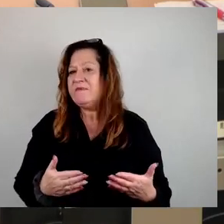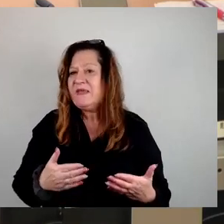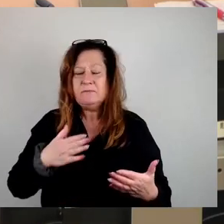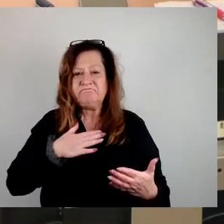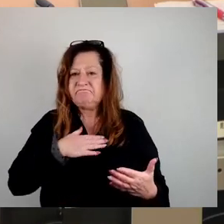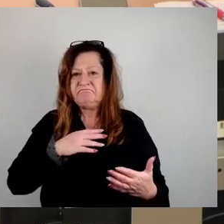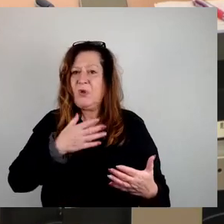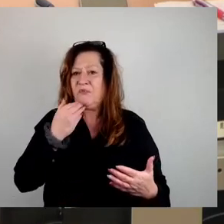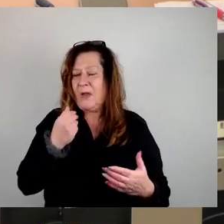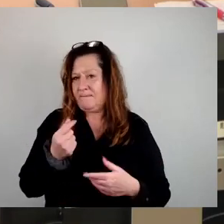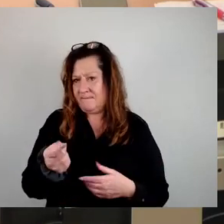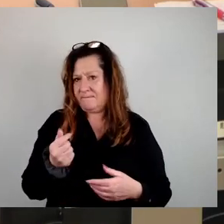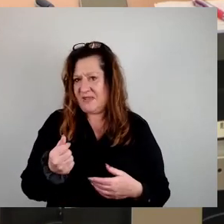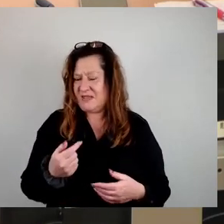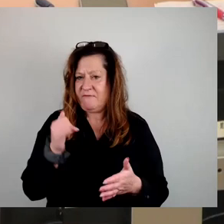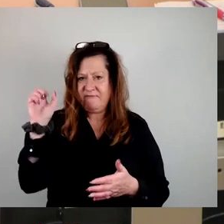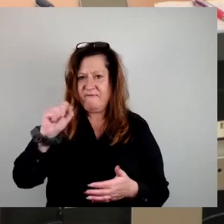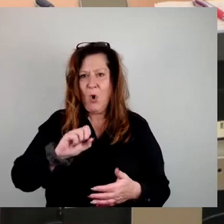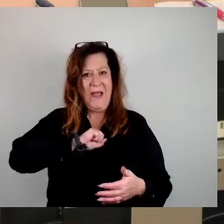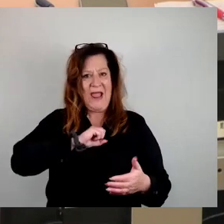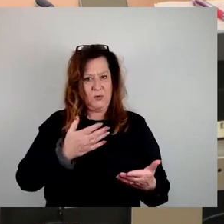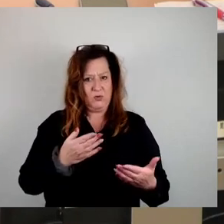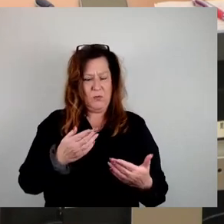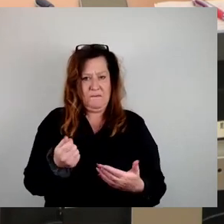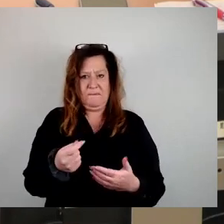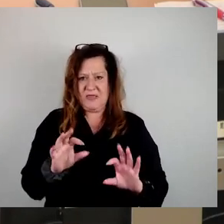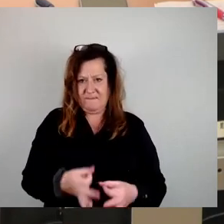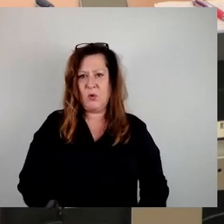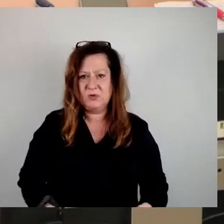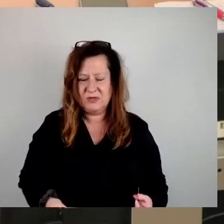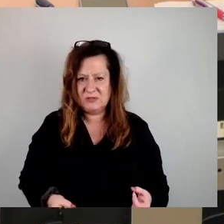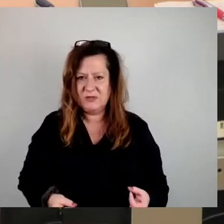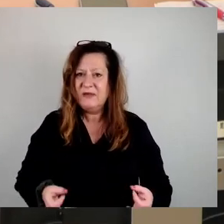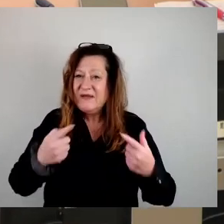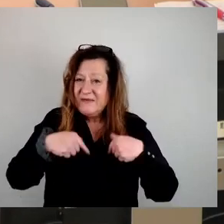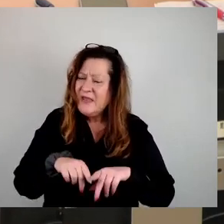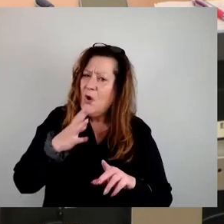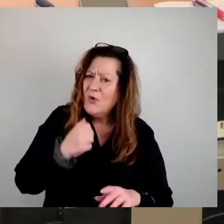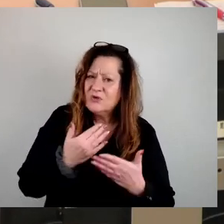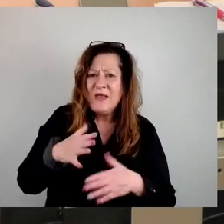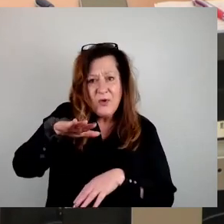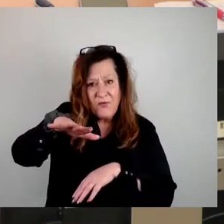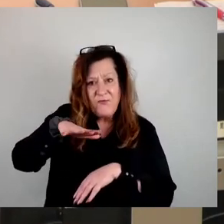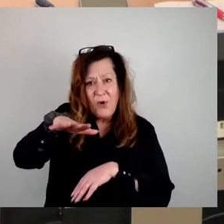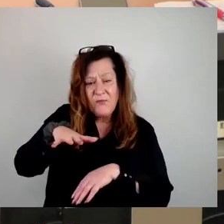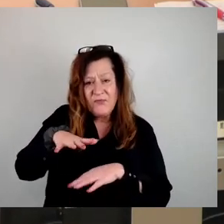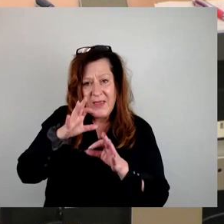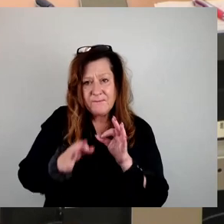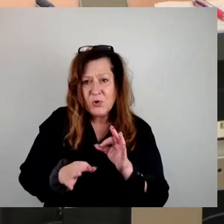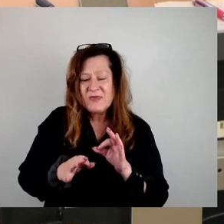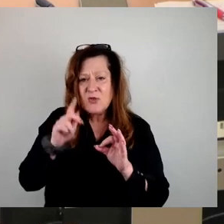wenn sie im Eigentum wohnen. Wir wollen, dass diese 15 % Zahl steigt.